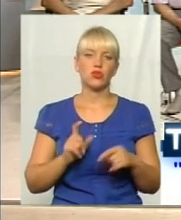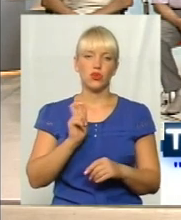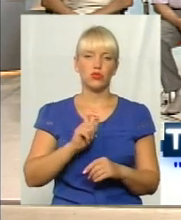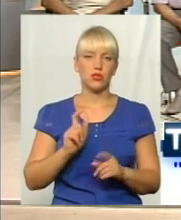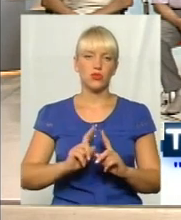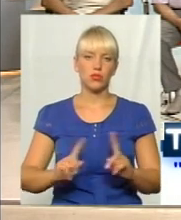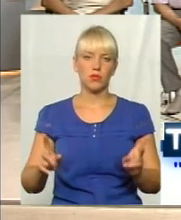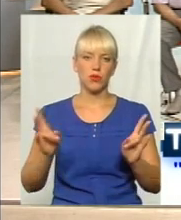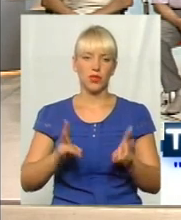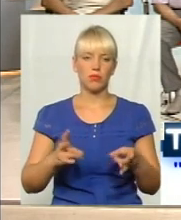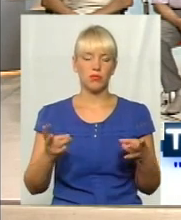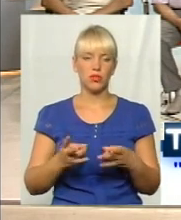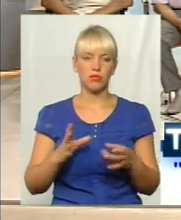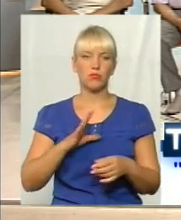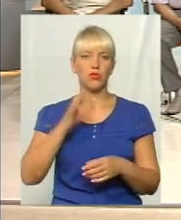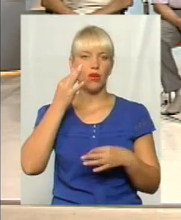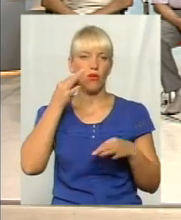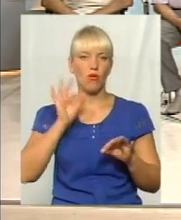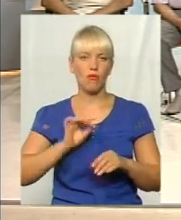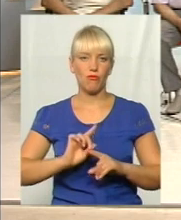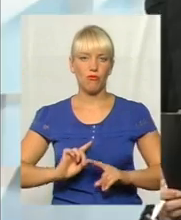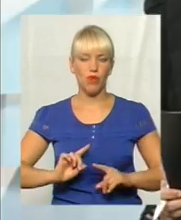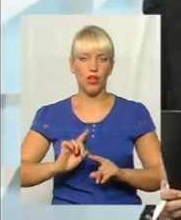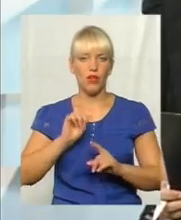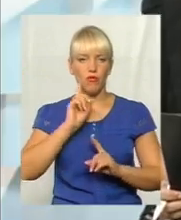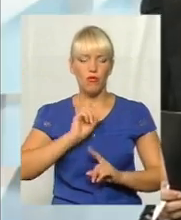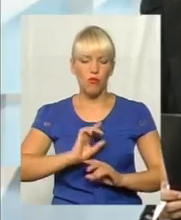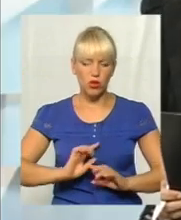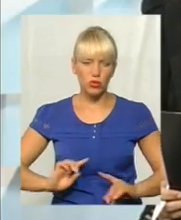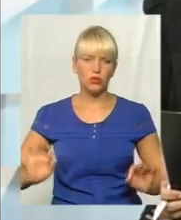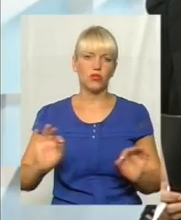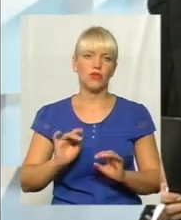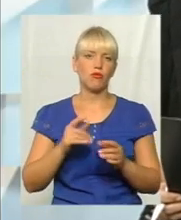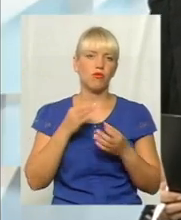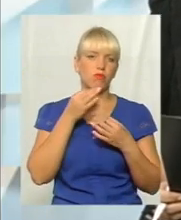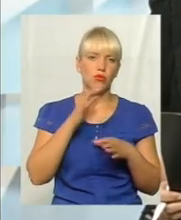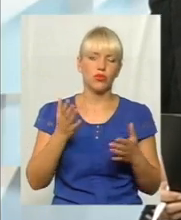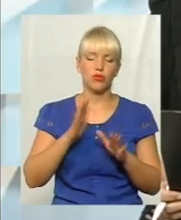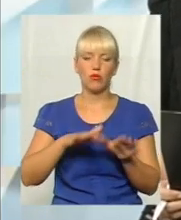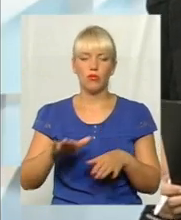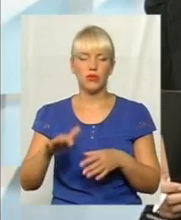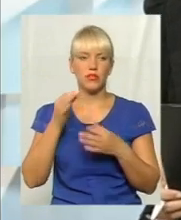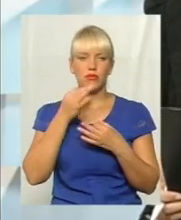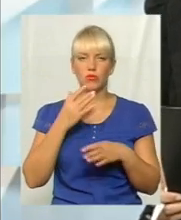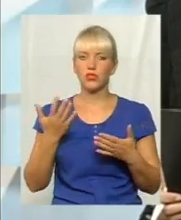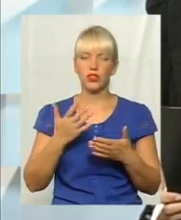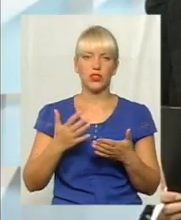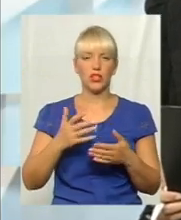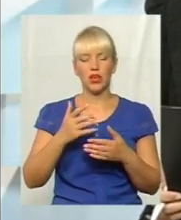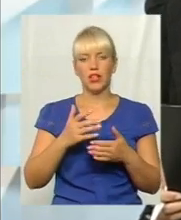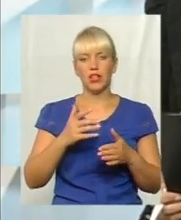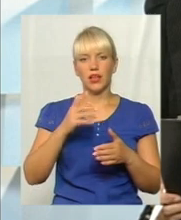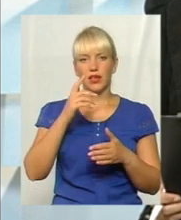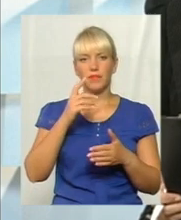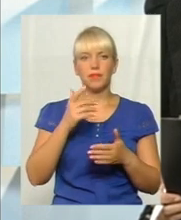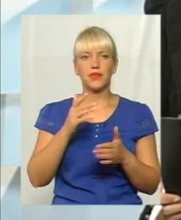особливими потребами має бути комфортно в будь-якому місті і в будь-якій країні. Що у Хмельниччині за цей